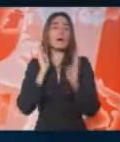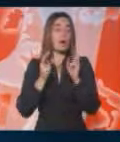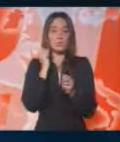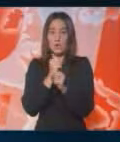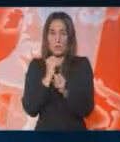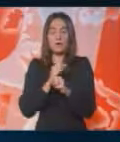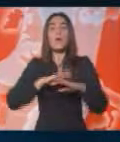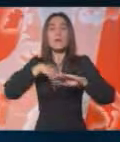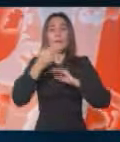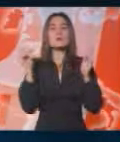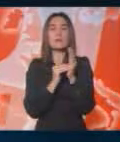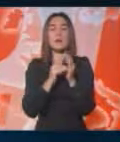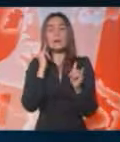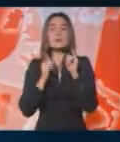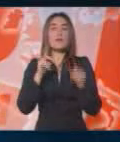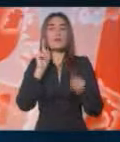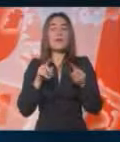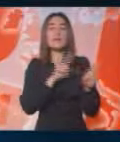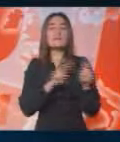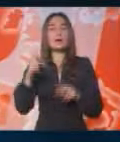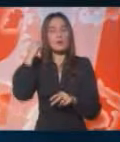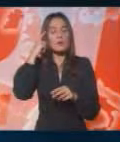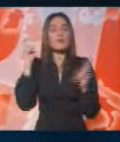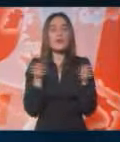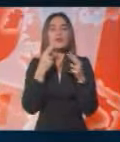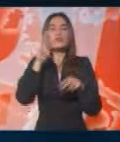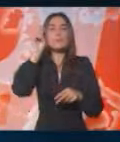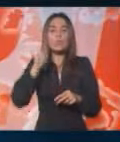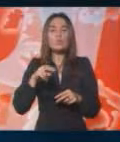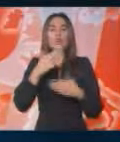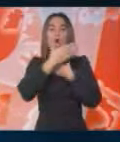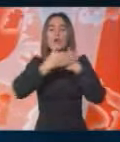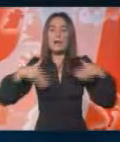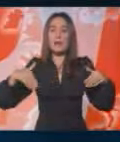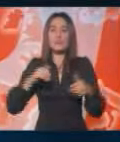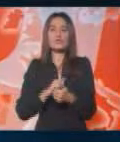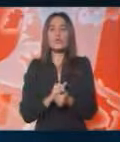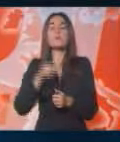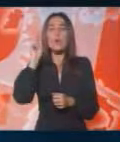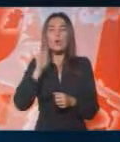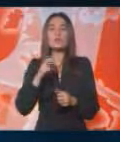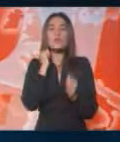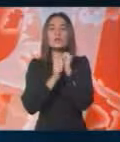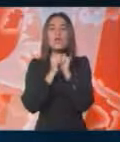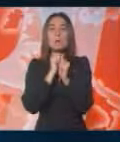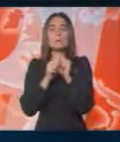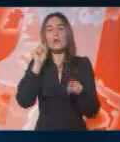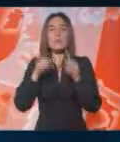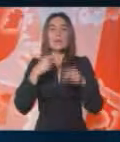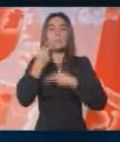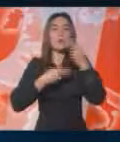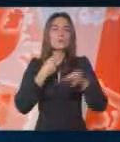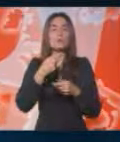uradi, a onda treba sad na neke zakonske načine tražiti mogućnost da se ograniči mogućnost zloupotreba nekih